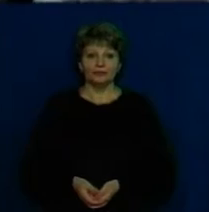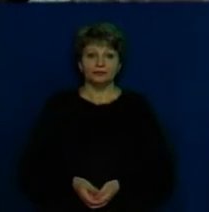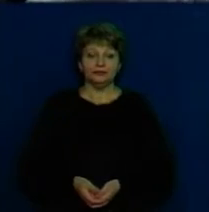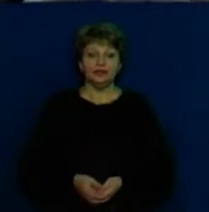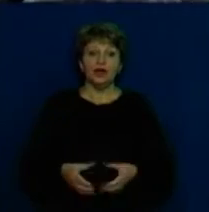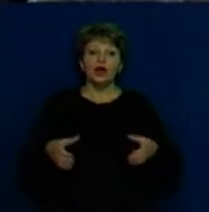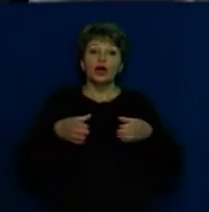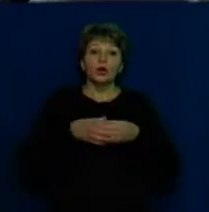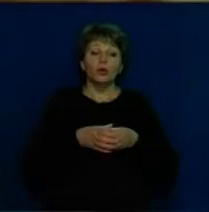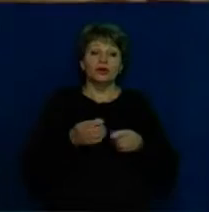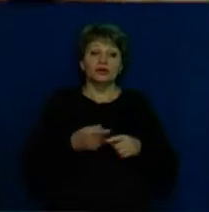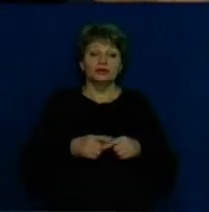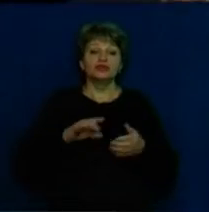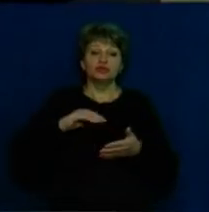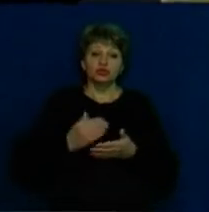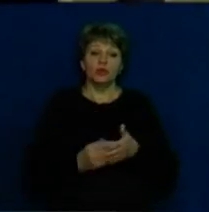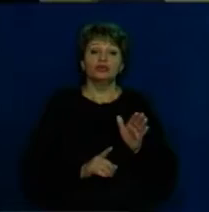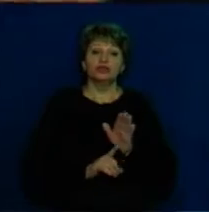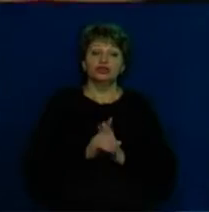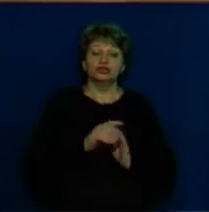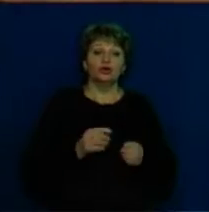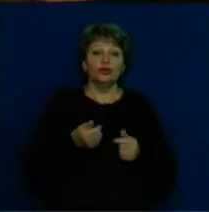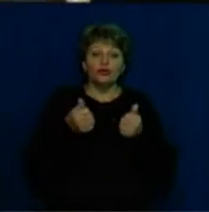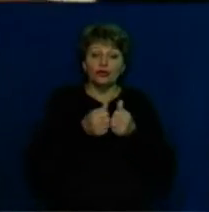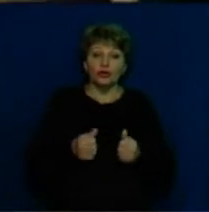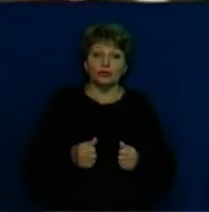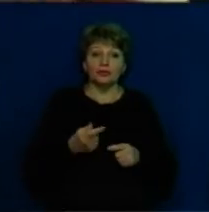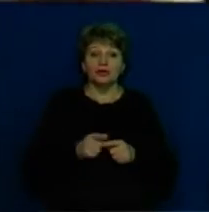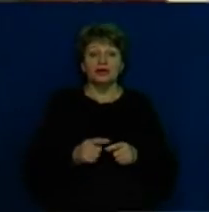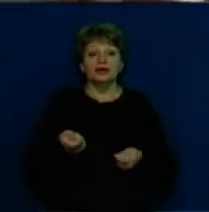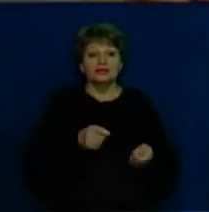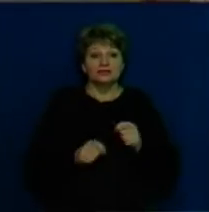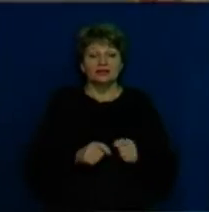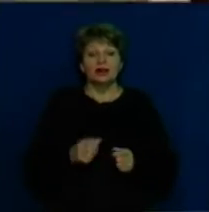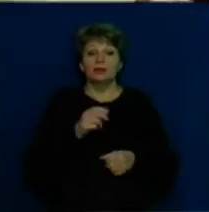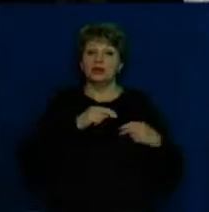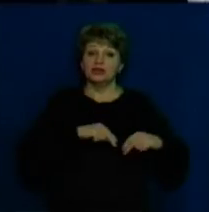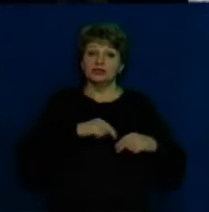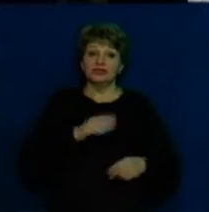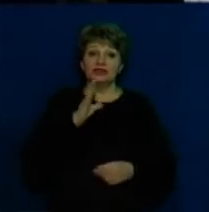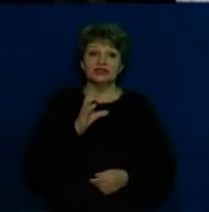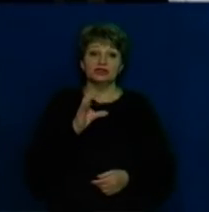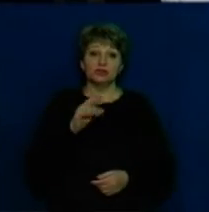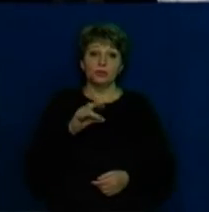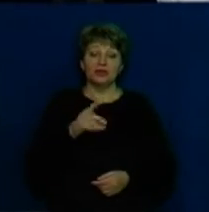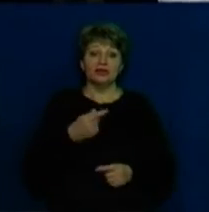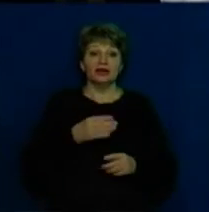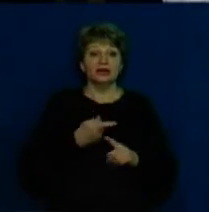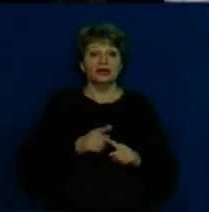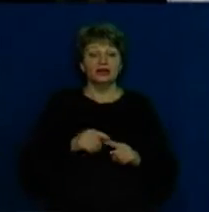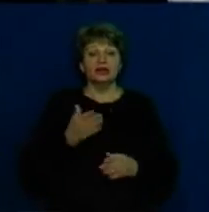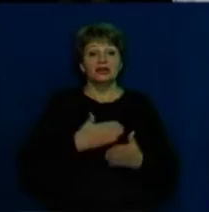Коли тісто підійде, з нього починають формувати вироби. Над плитінкою з маком зараз працює Валентина Супільник. Жінка має третю групу